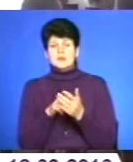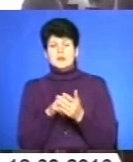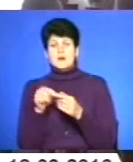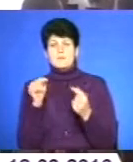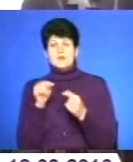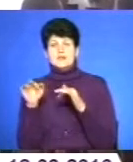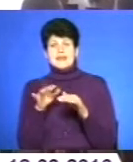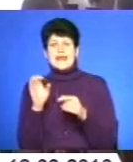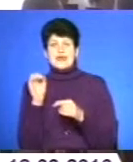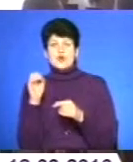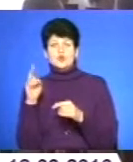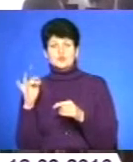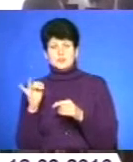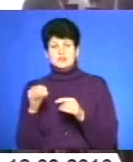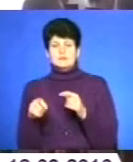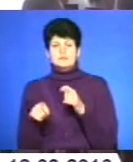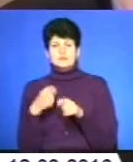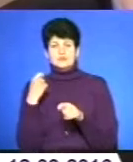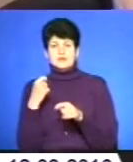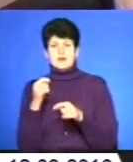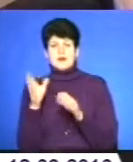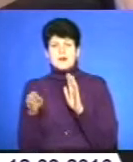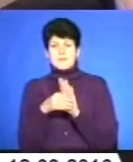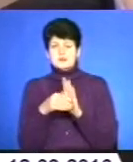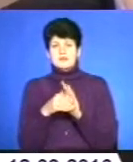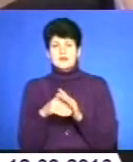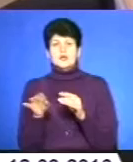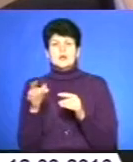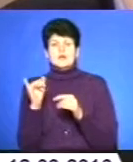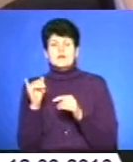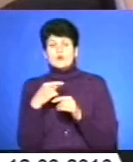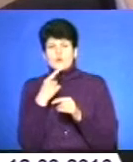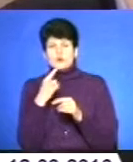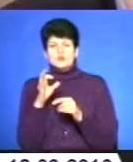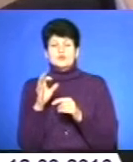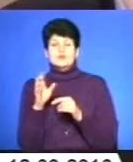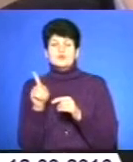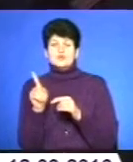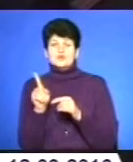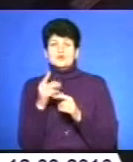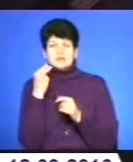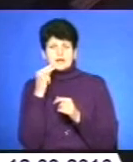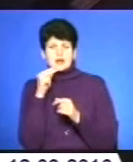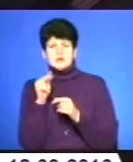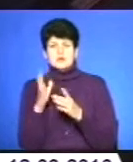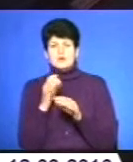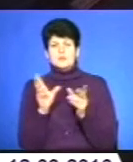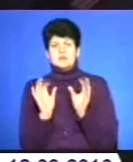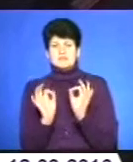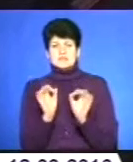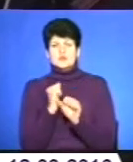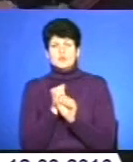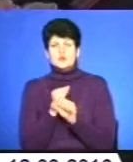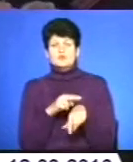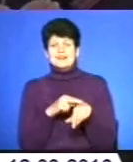економічним злочинам, хабарництва та корупції. Олександр Богомол переконаний, що ще одним покращенням та оптимізацією в роботі поліцейських